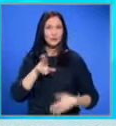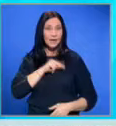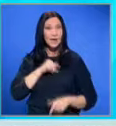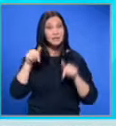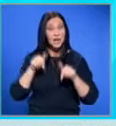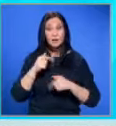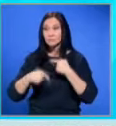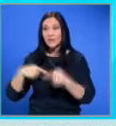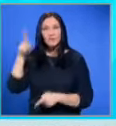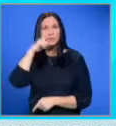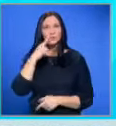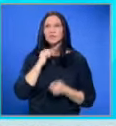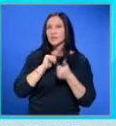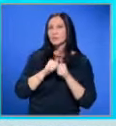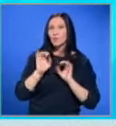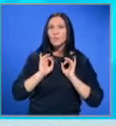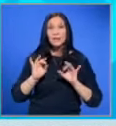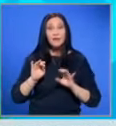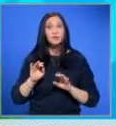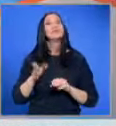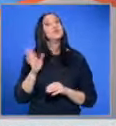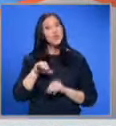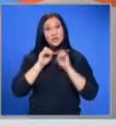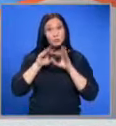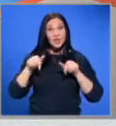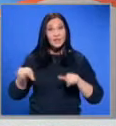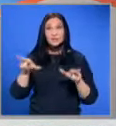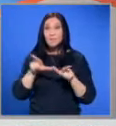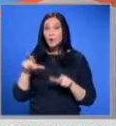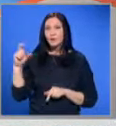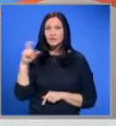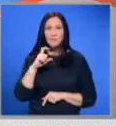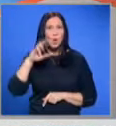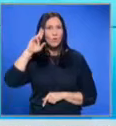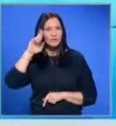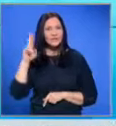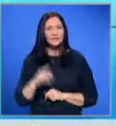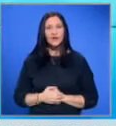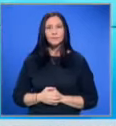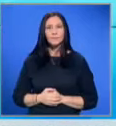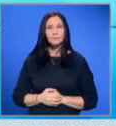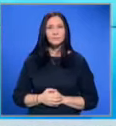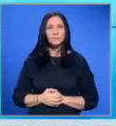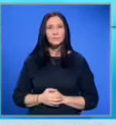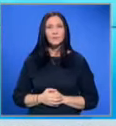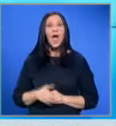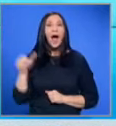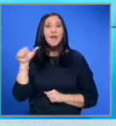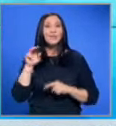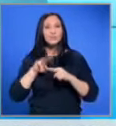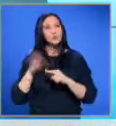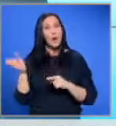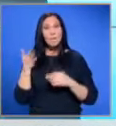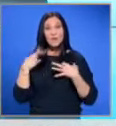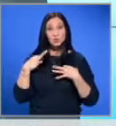Сега следват минутите за спорт в емисията. Ще ви ги съобщи днес Моника Симянова. Здравей! Здравей, Нора! Анта Шимун